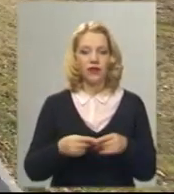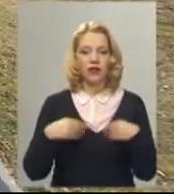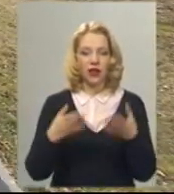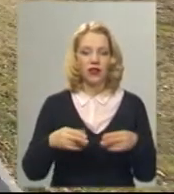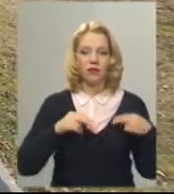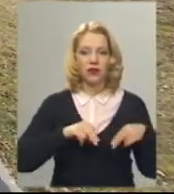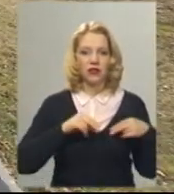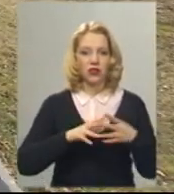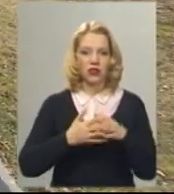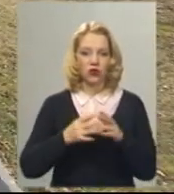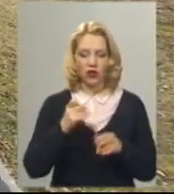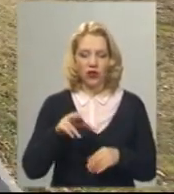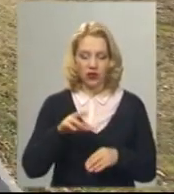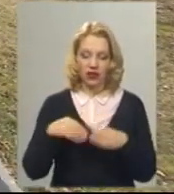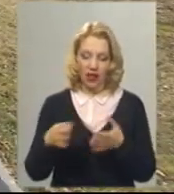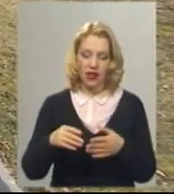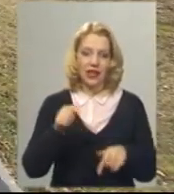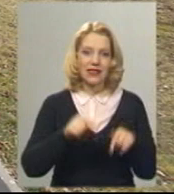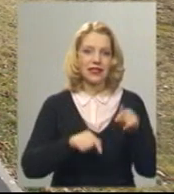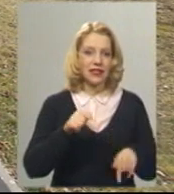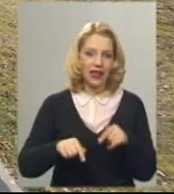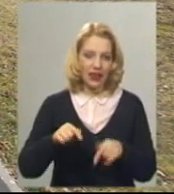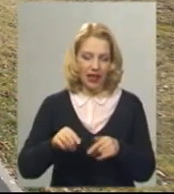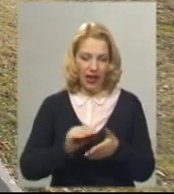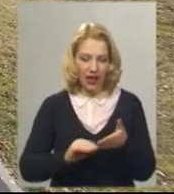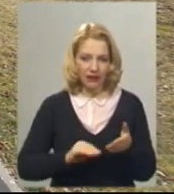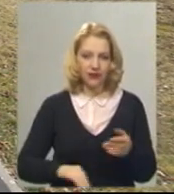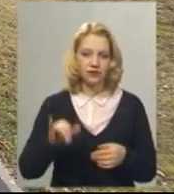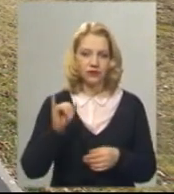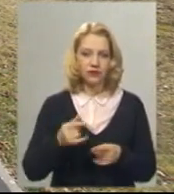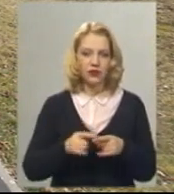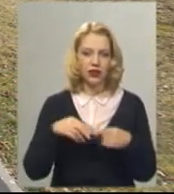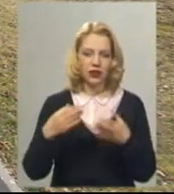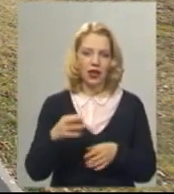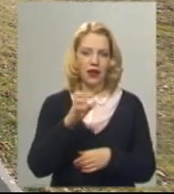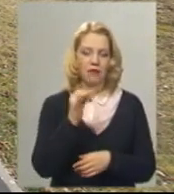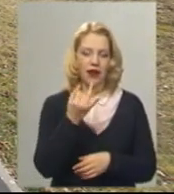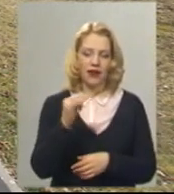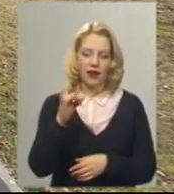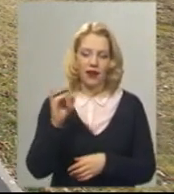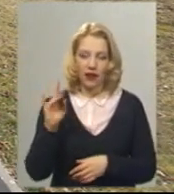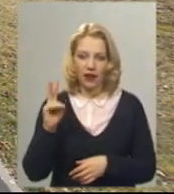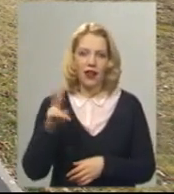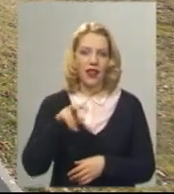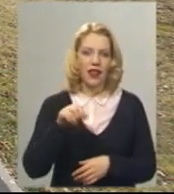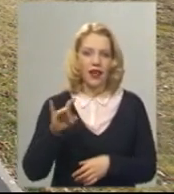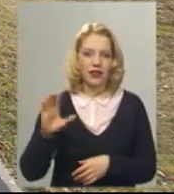сільської ради секретареві і дали з цього числа депутатові сільської ради Байрак Ларісі. А цих